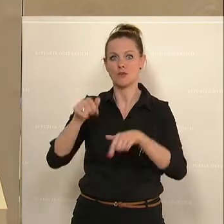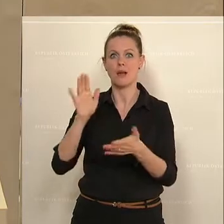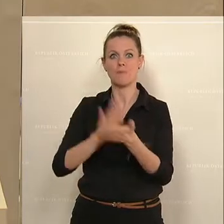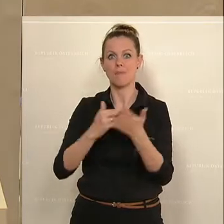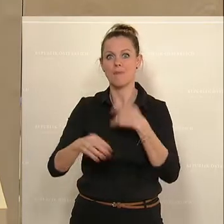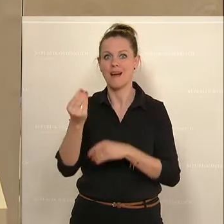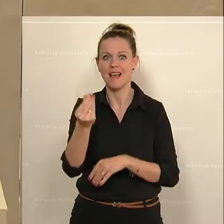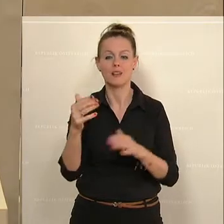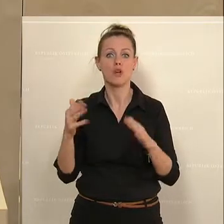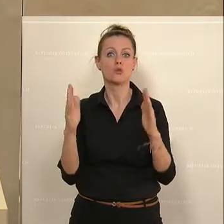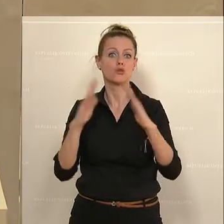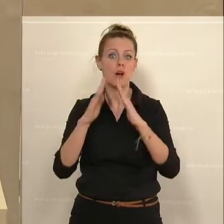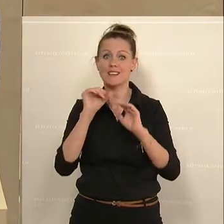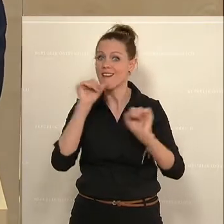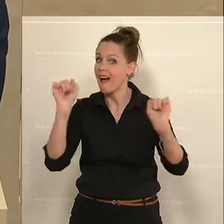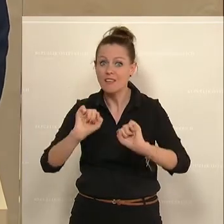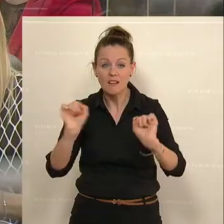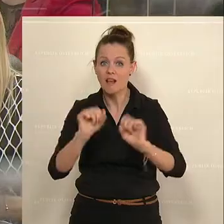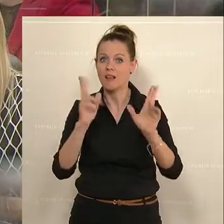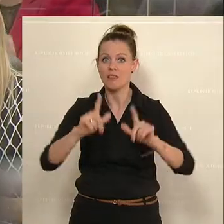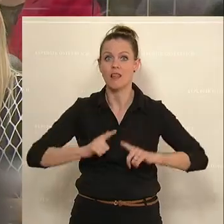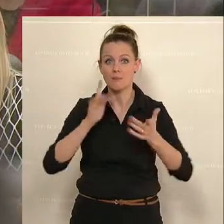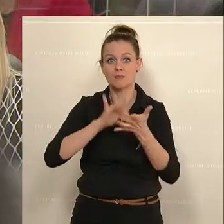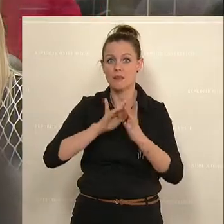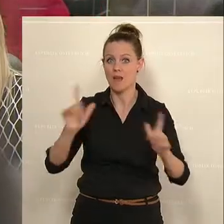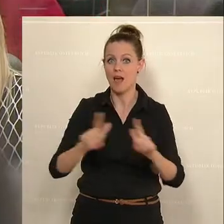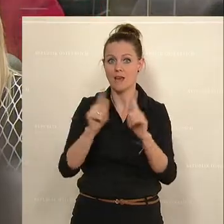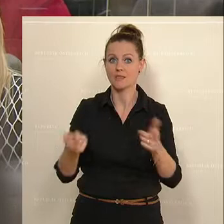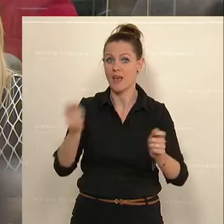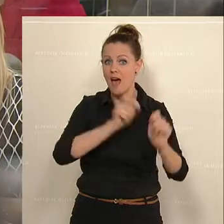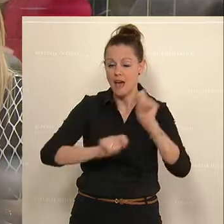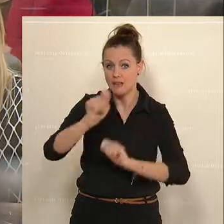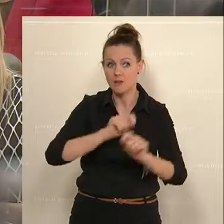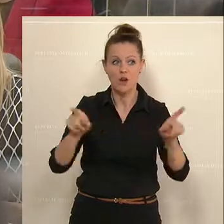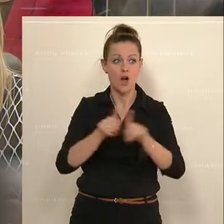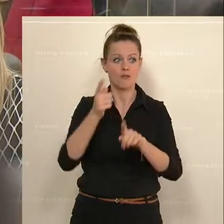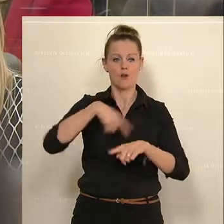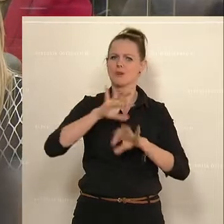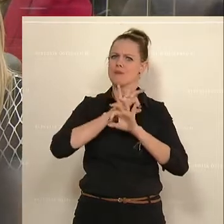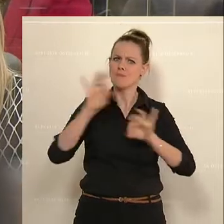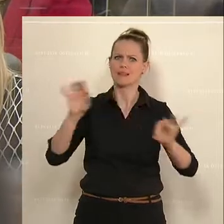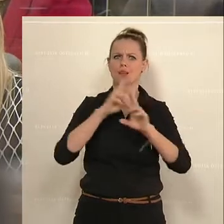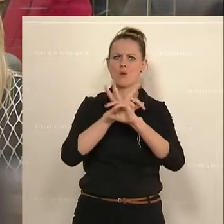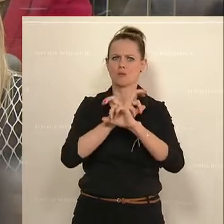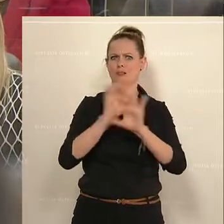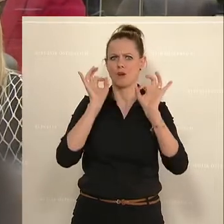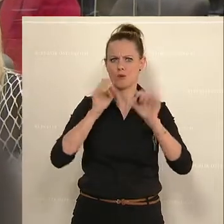nicht kalt haben zu Hause, damit sie sich Lebensmittel leisten können und damit es für uns ein besseres, gutes Österreich gibt.